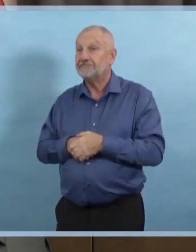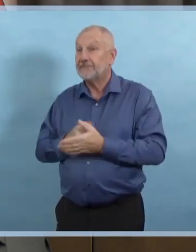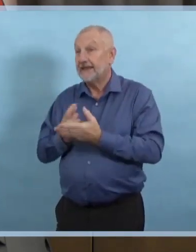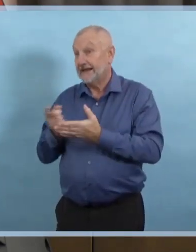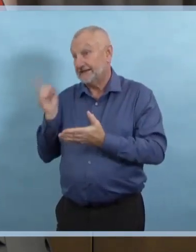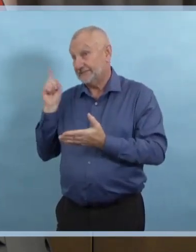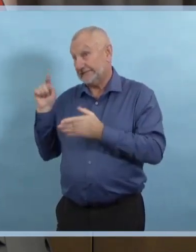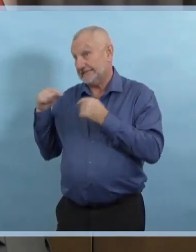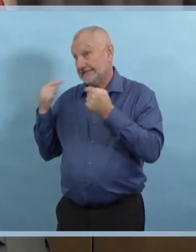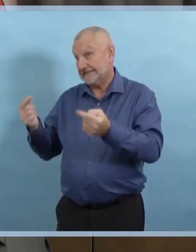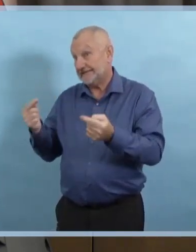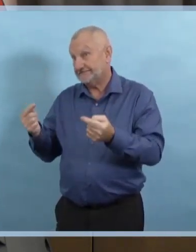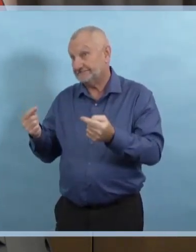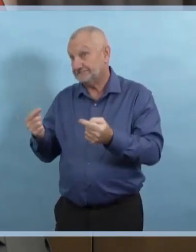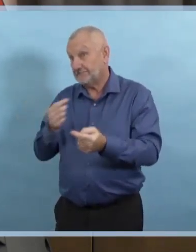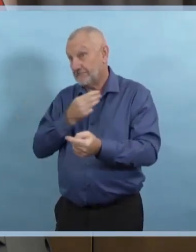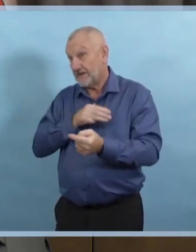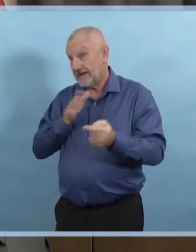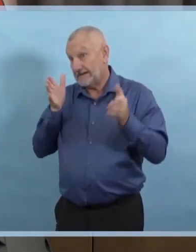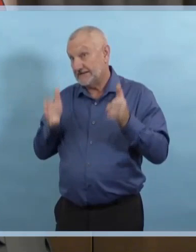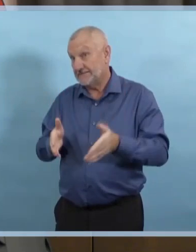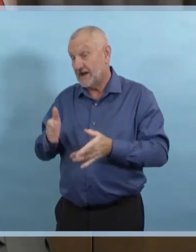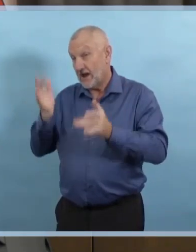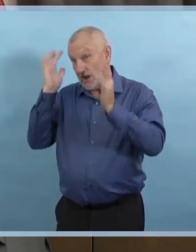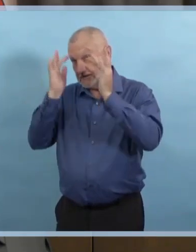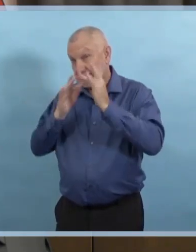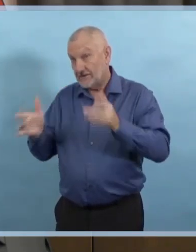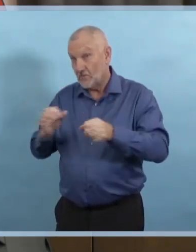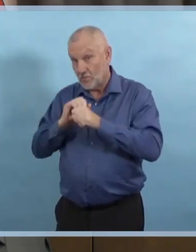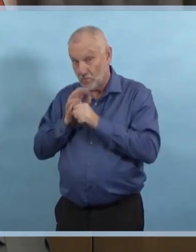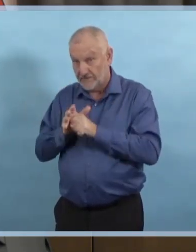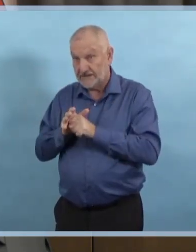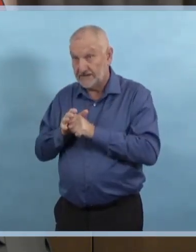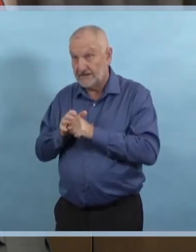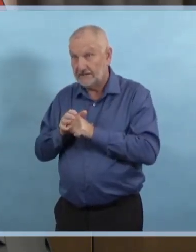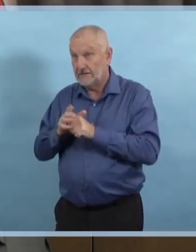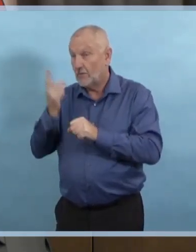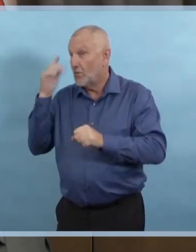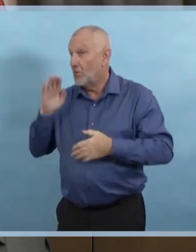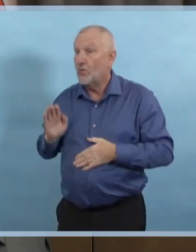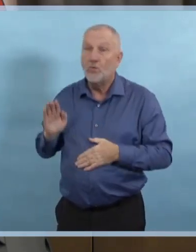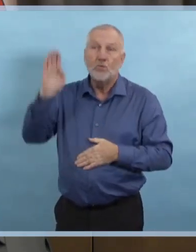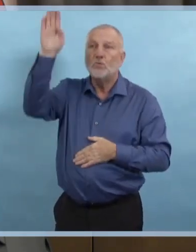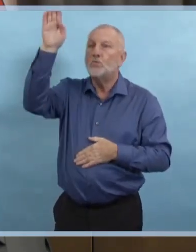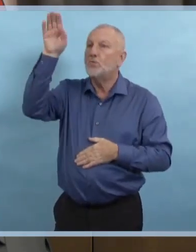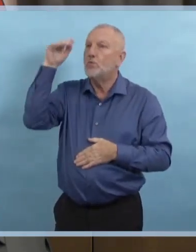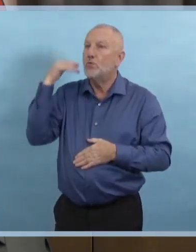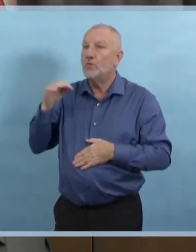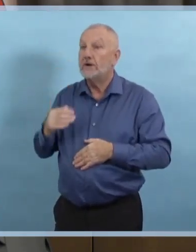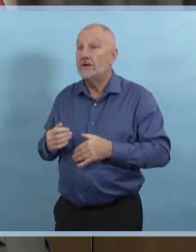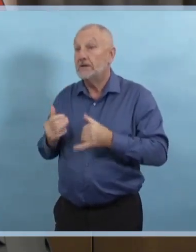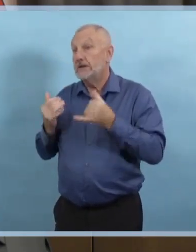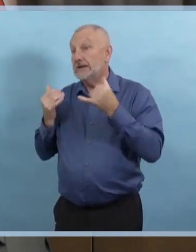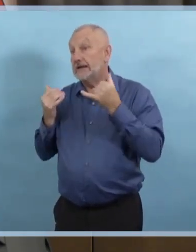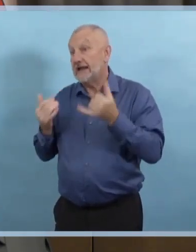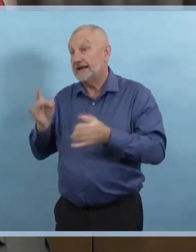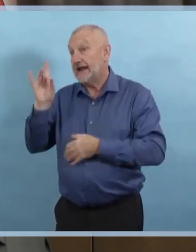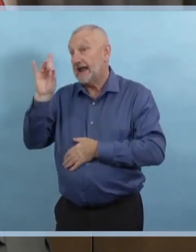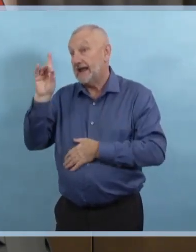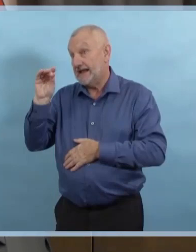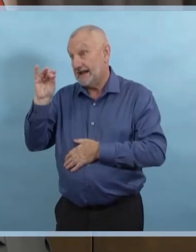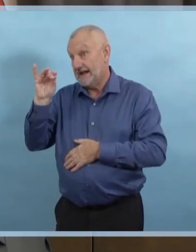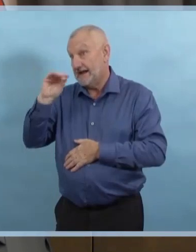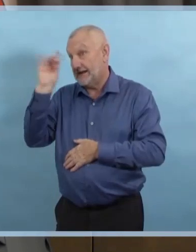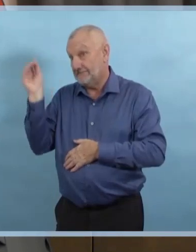et maintenant est arrivé à un total de 80 personnes. Et pour comparer, il y avait 28 personnes hospitalisées